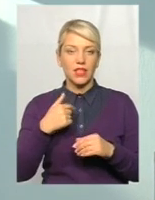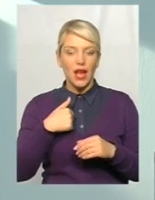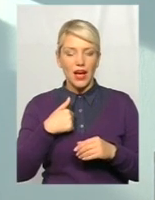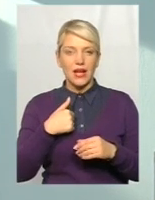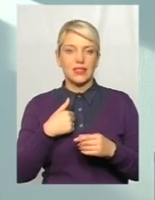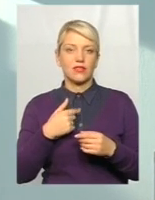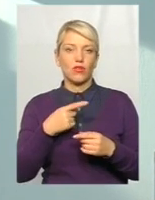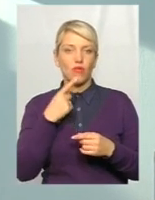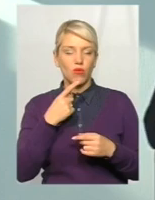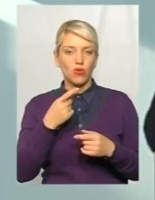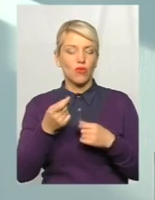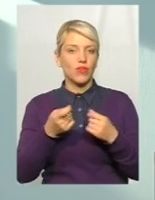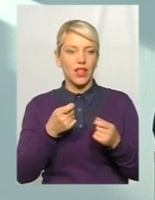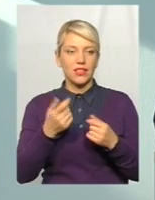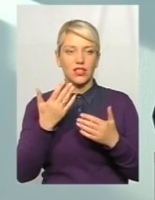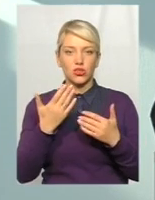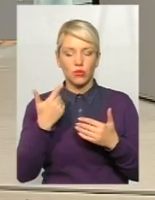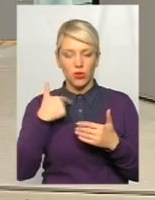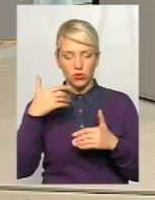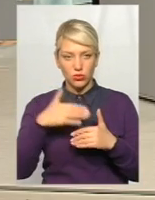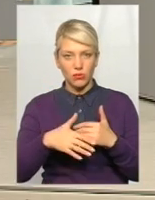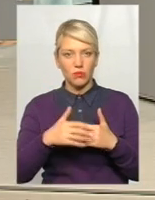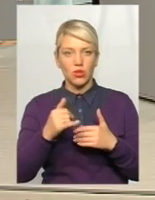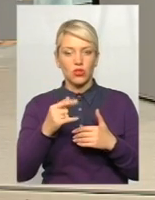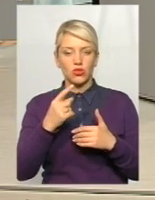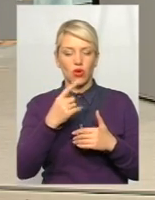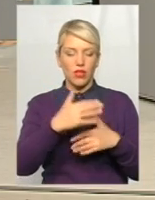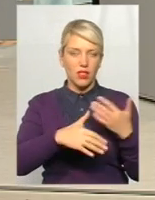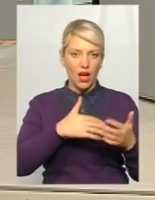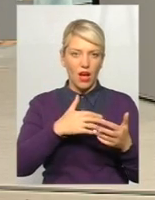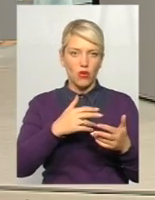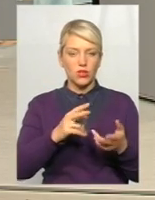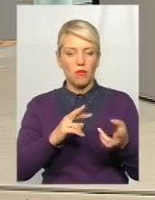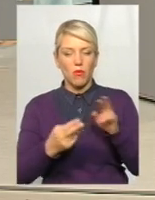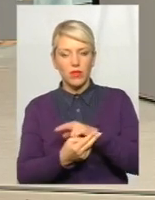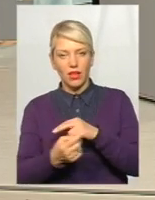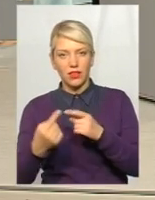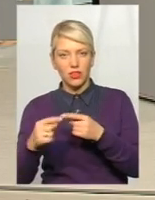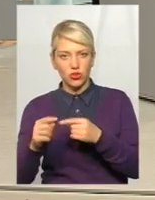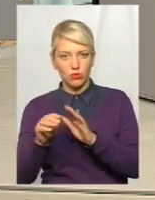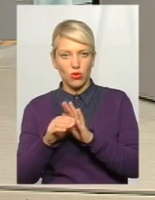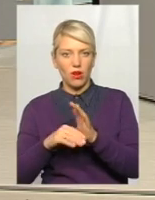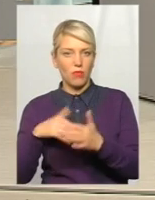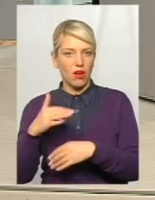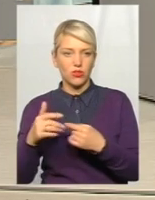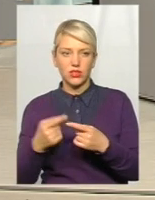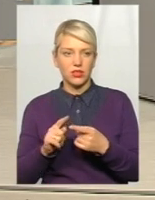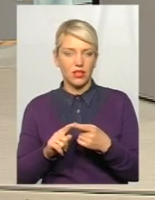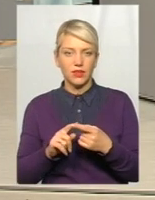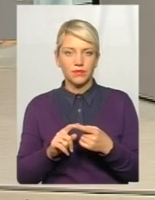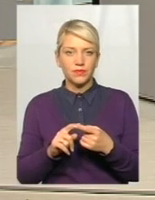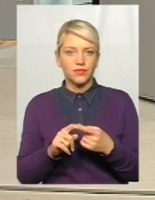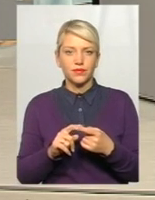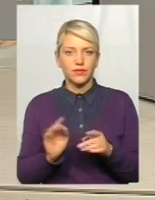владу від цього відійти, тому що, якщо ви просто заміните один хаос на другий хаос, це не дасть принципове рішення питання. Зараз є унікальна